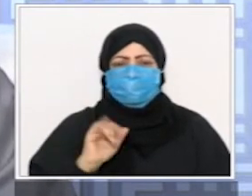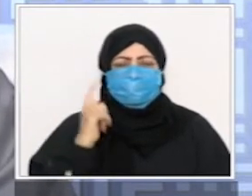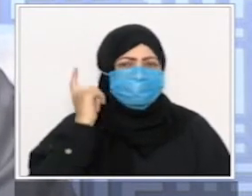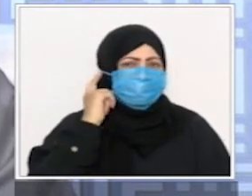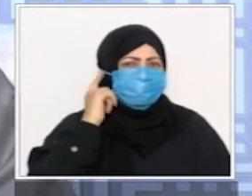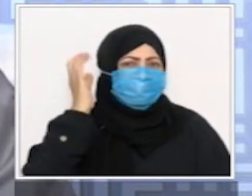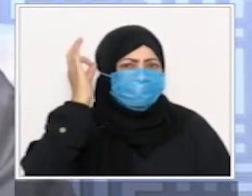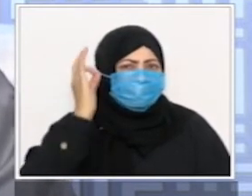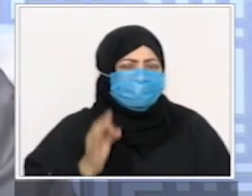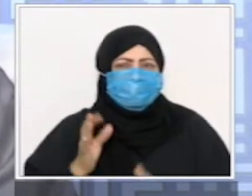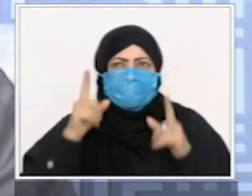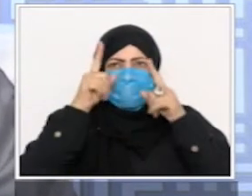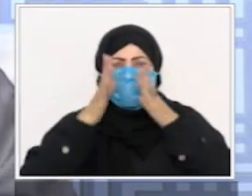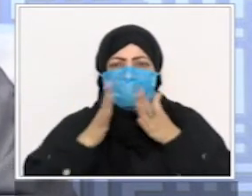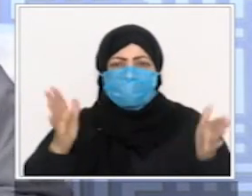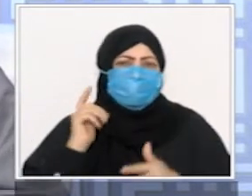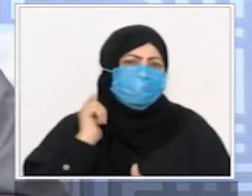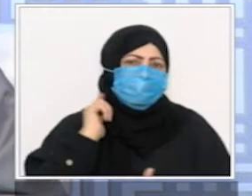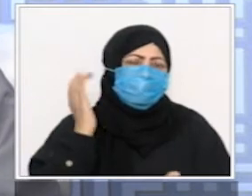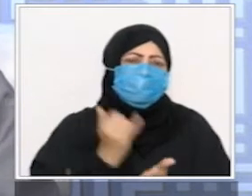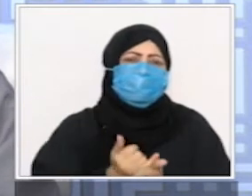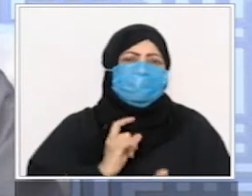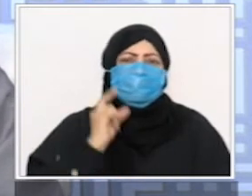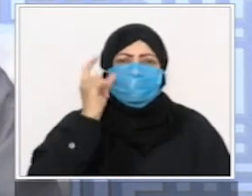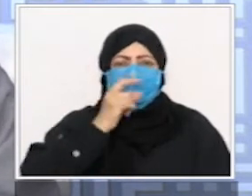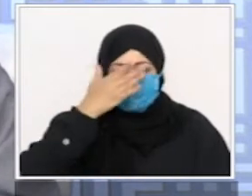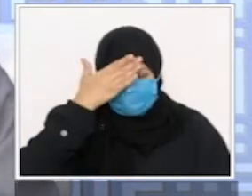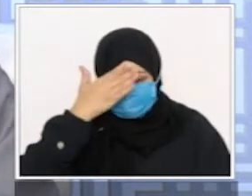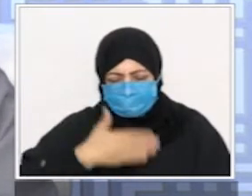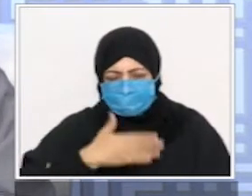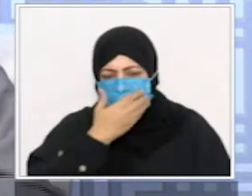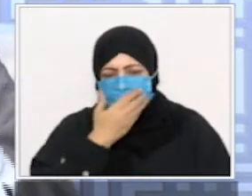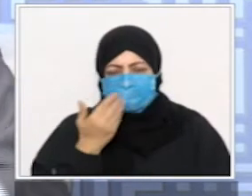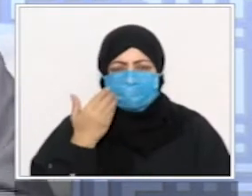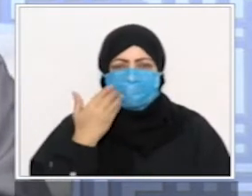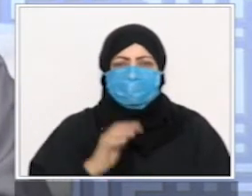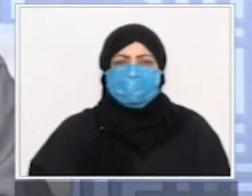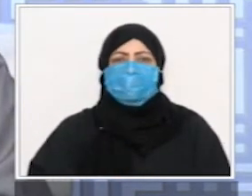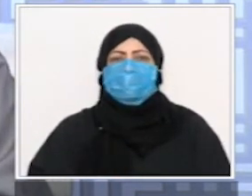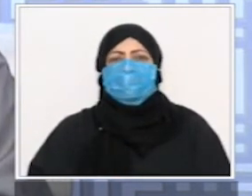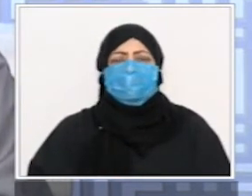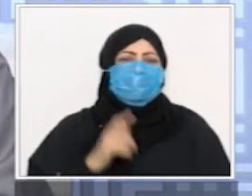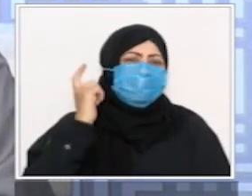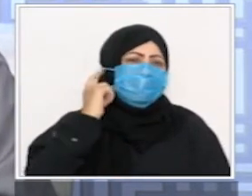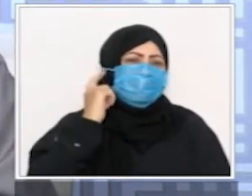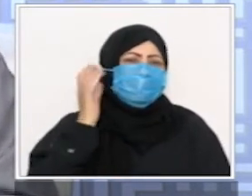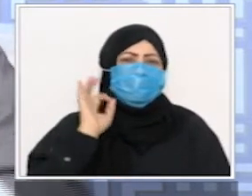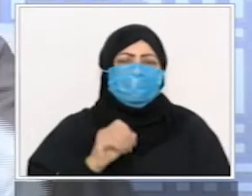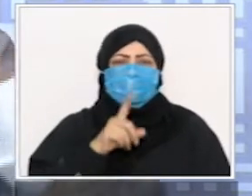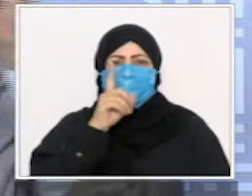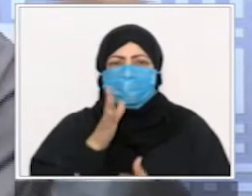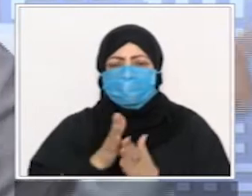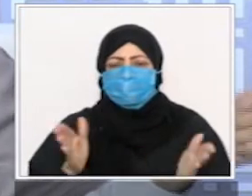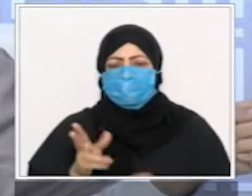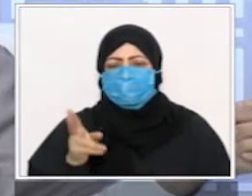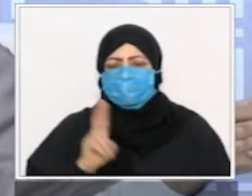عبادتهم وعلى صيامهم أما تدن الأذان الأول على الأذان الحقيقي اللي هو طلوع الفجر ولا وتزيد